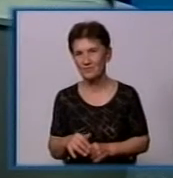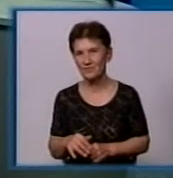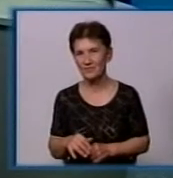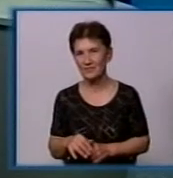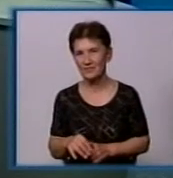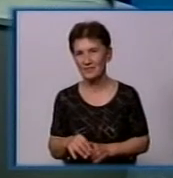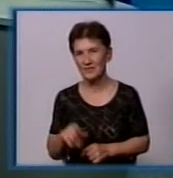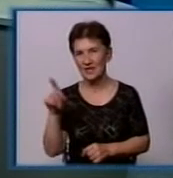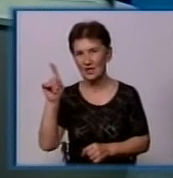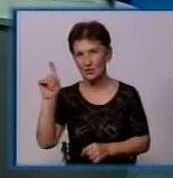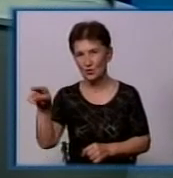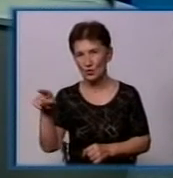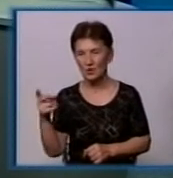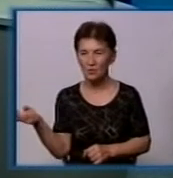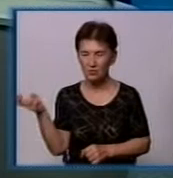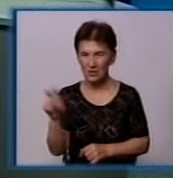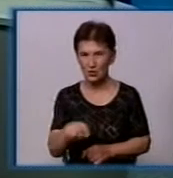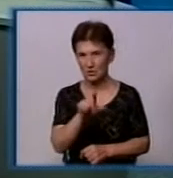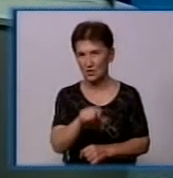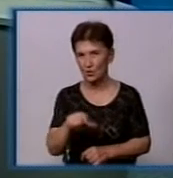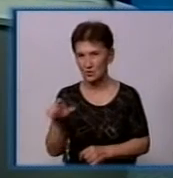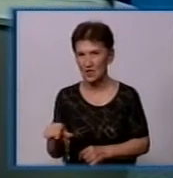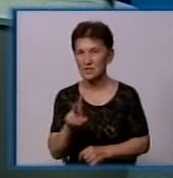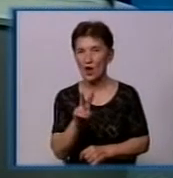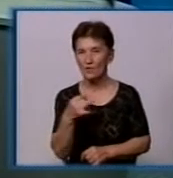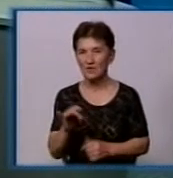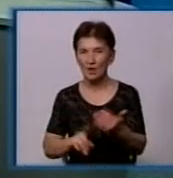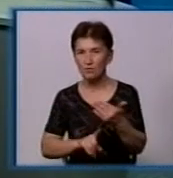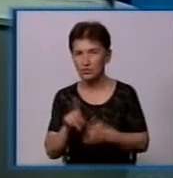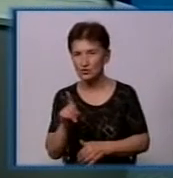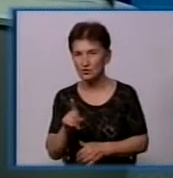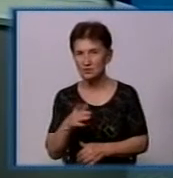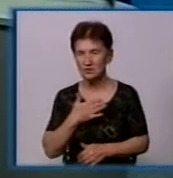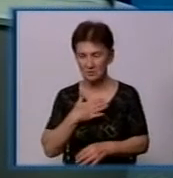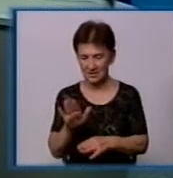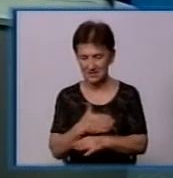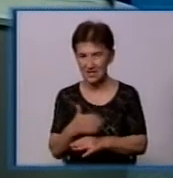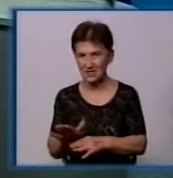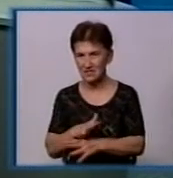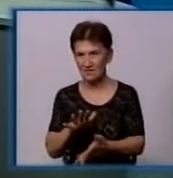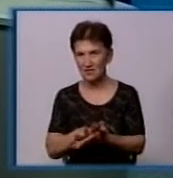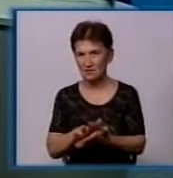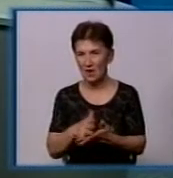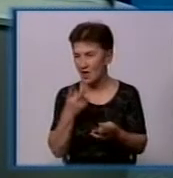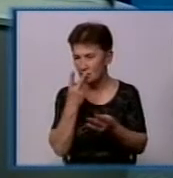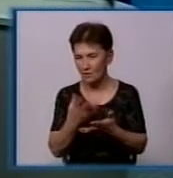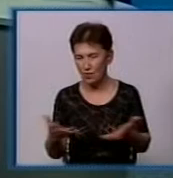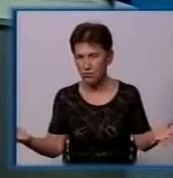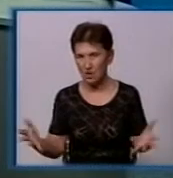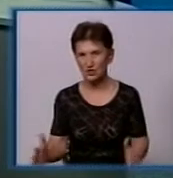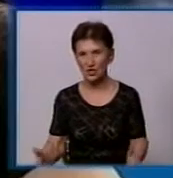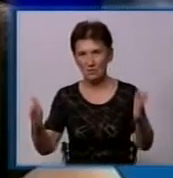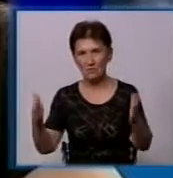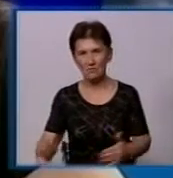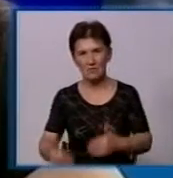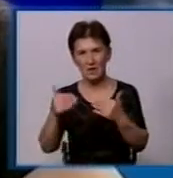у номер 4. Туди прийде людина з Ковалівки, побачить цей флайер і почне сортувати сміття, тільки вона не побачить баку для цього сміття. Ми що